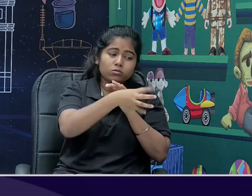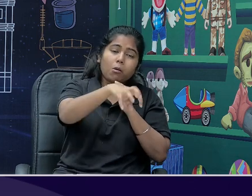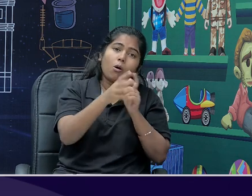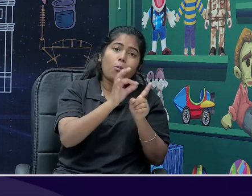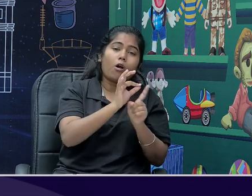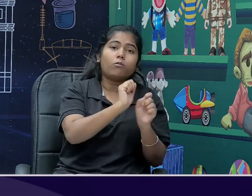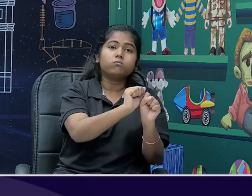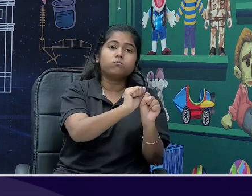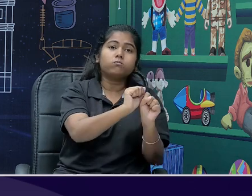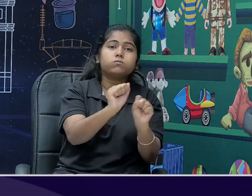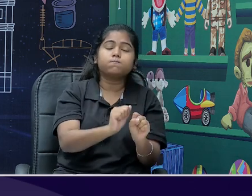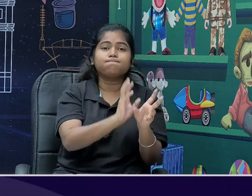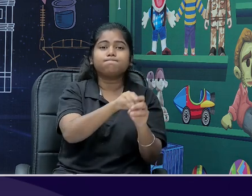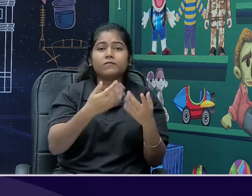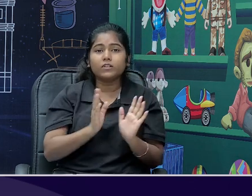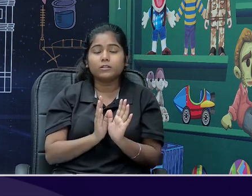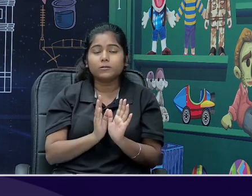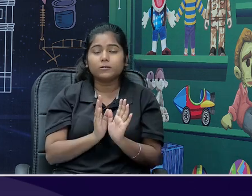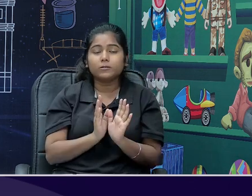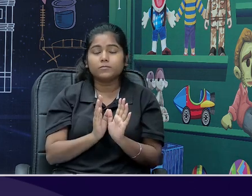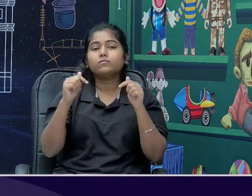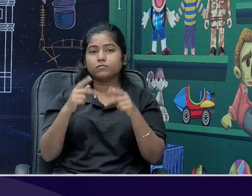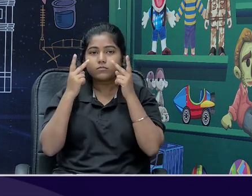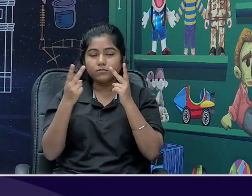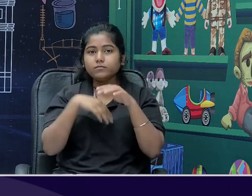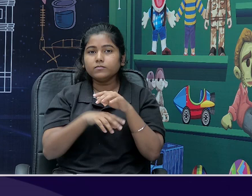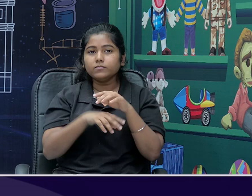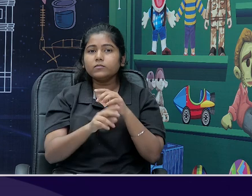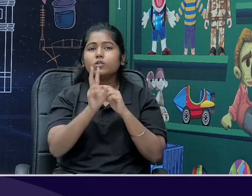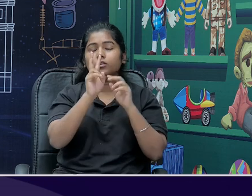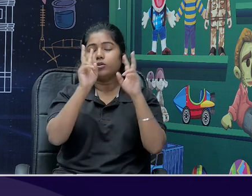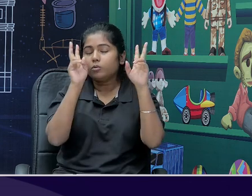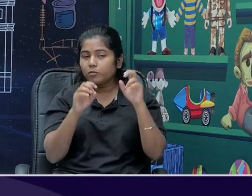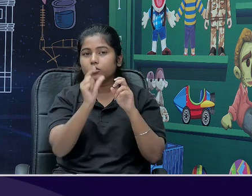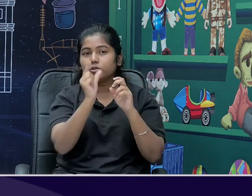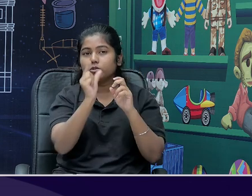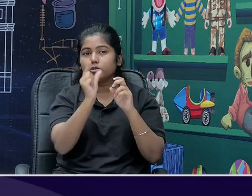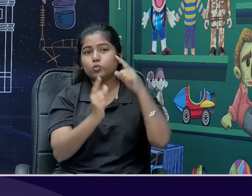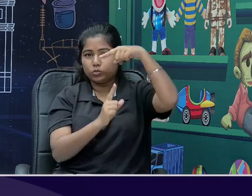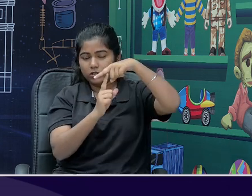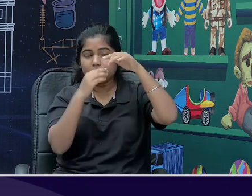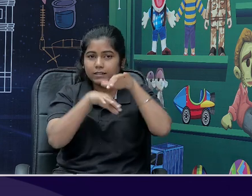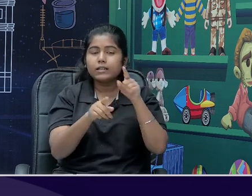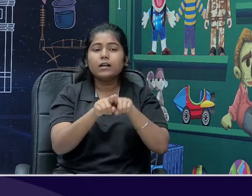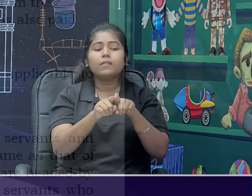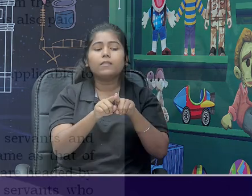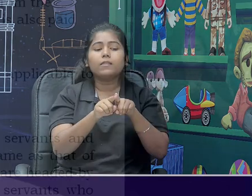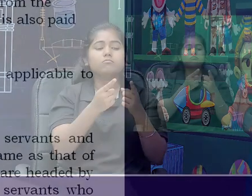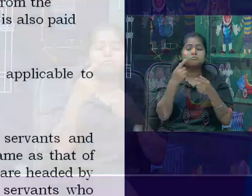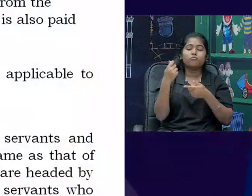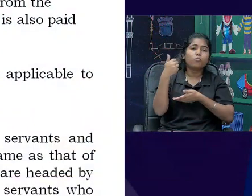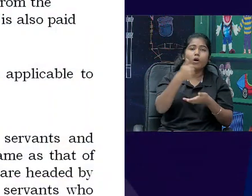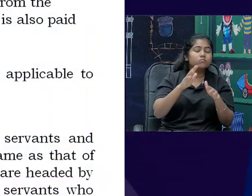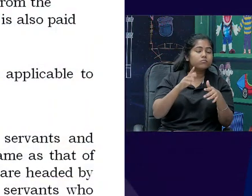तो अब हम चलके देखते हैं, कि features क्या है, departmental undertaking के, इनकी funding directly government की treasury से आती है,